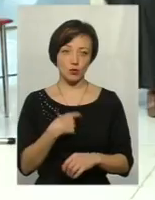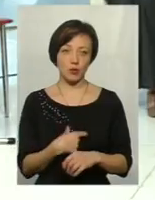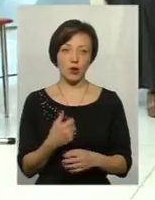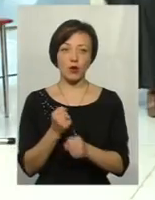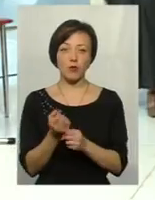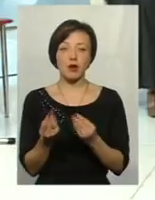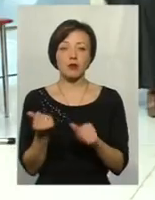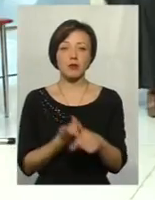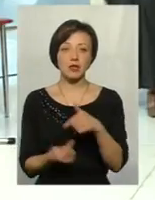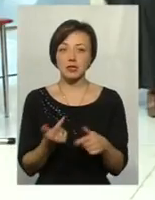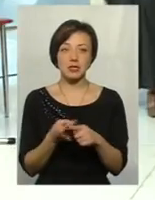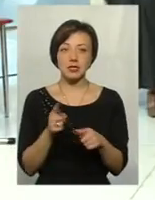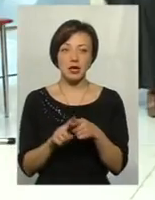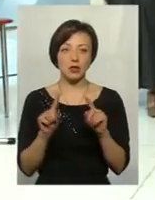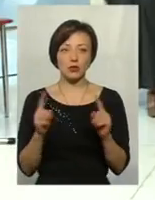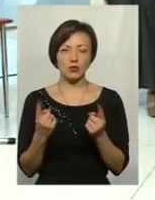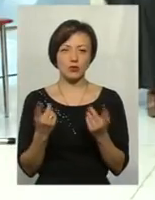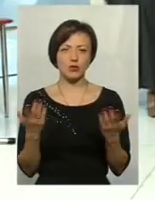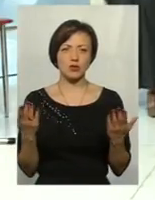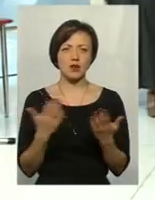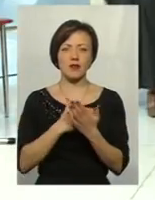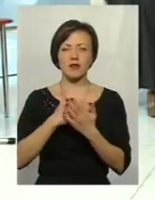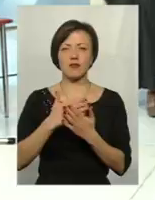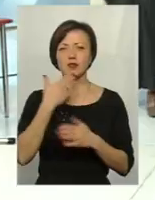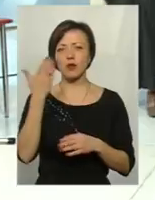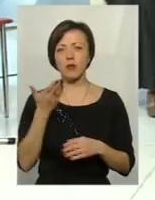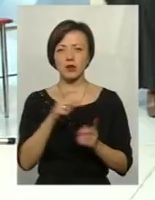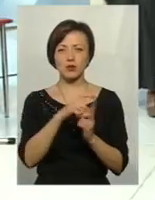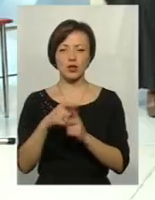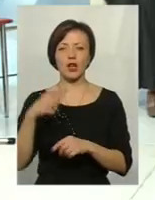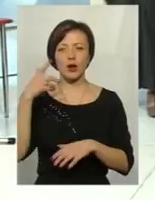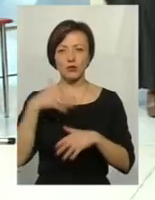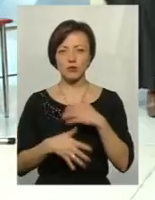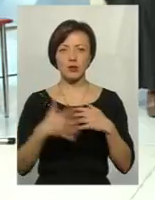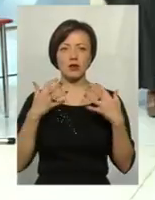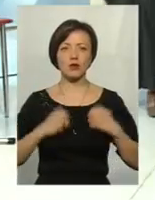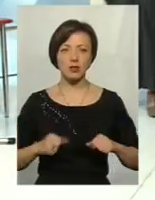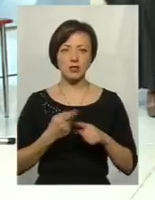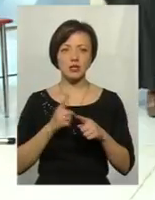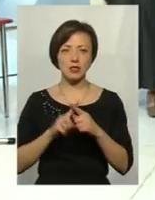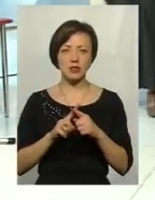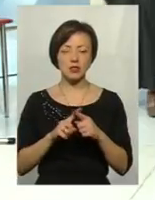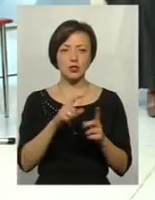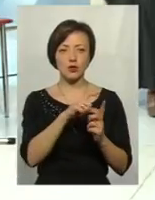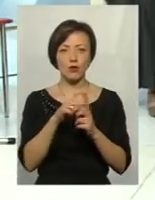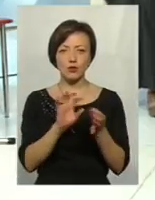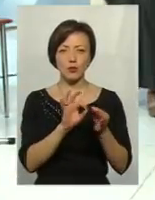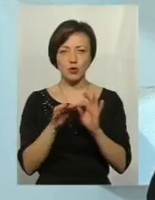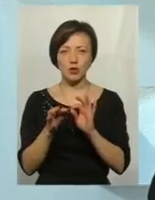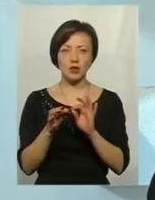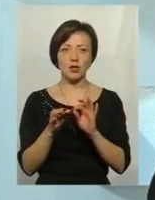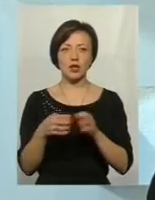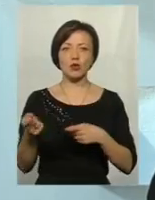бізнес. Це дуже високопарні слова, я розумію, що вони заїжджені, вони вже надоїли, це словосполучення, там,